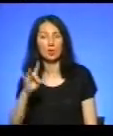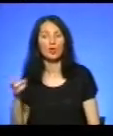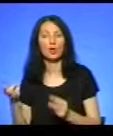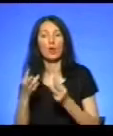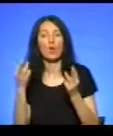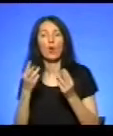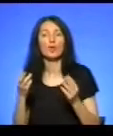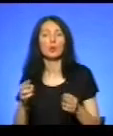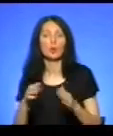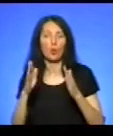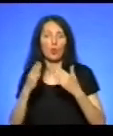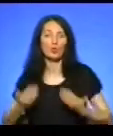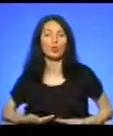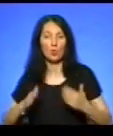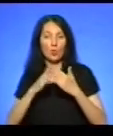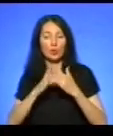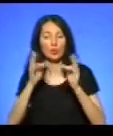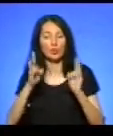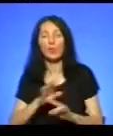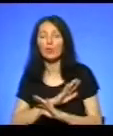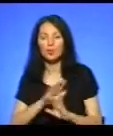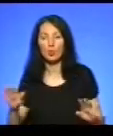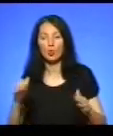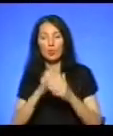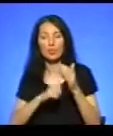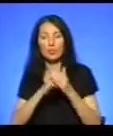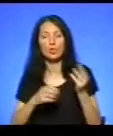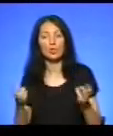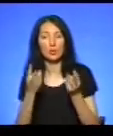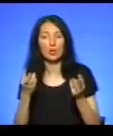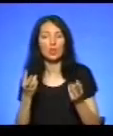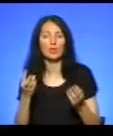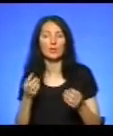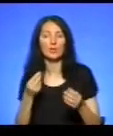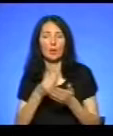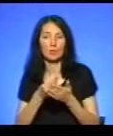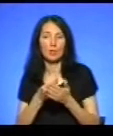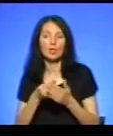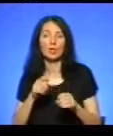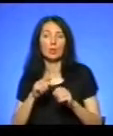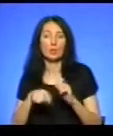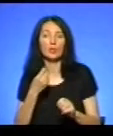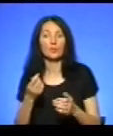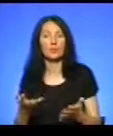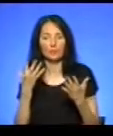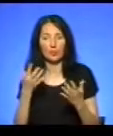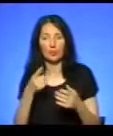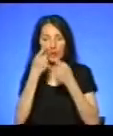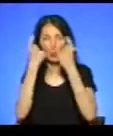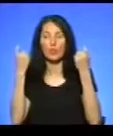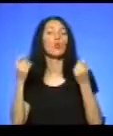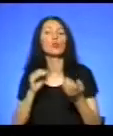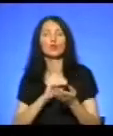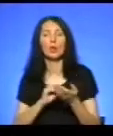Травмованих під час пожеж не було, причини загоряння і матеріальні збитки встановлюють. Про це повідомила речник пожежно-рятувальної служби